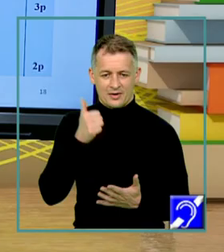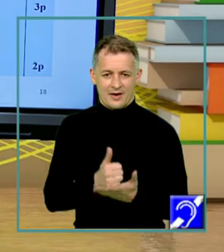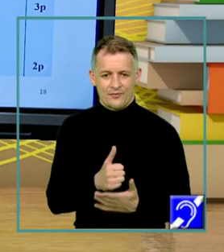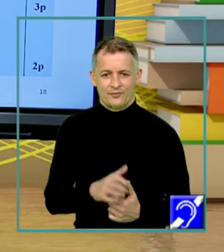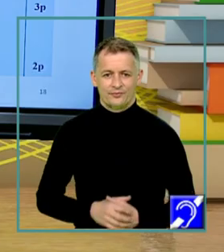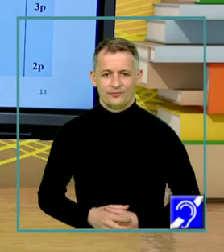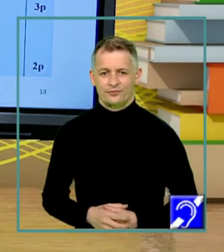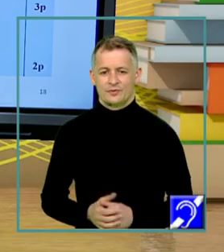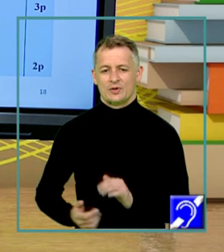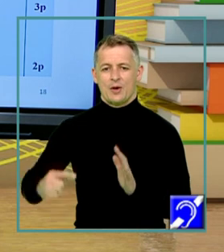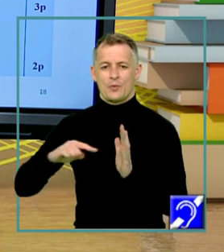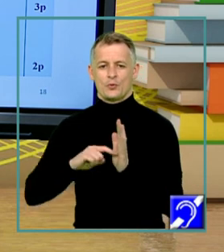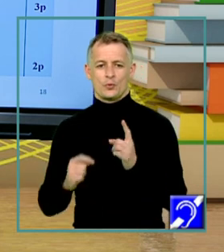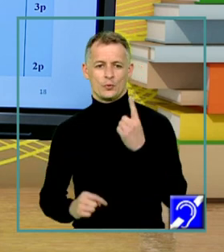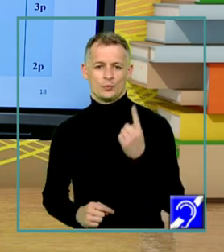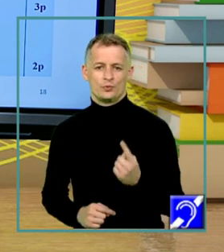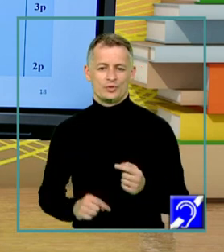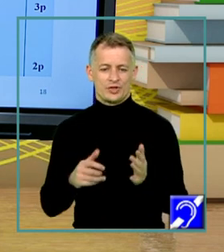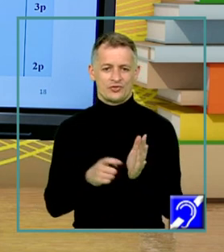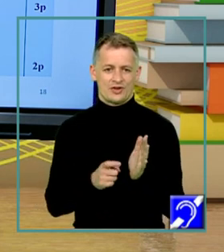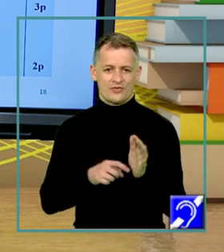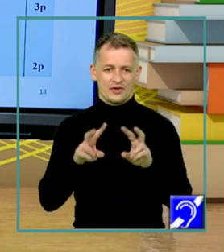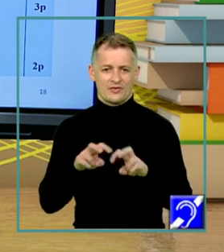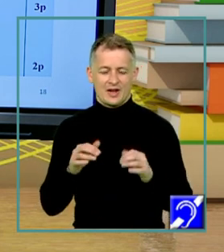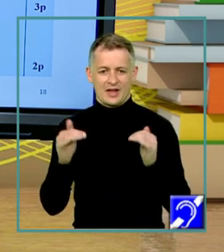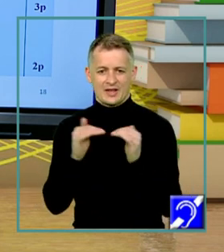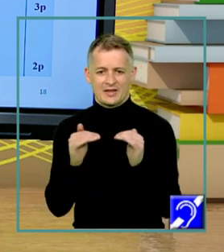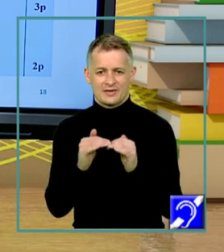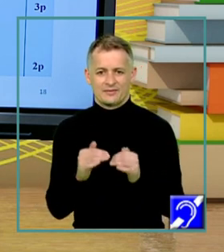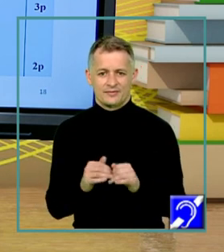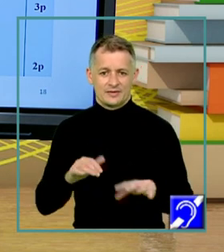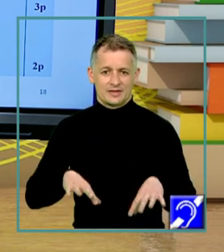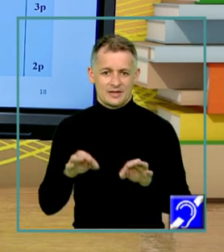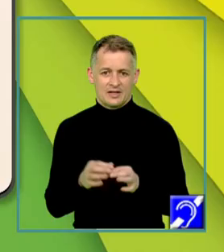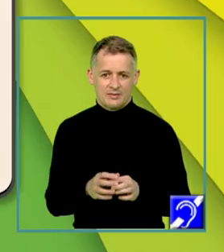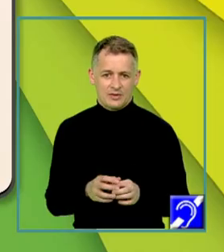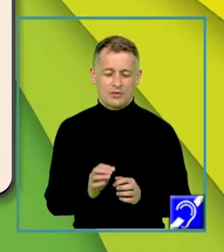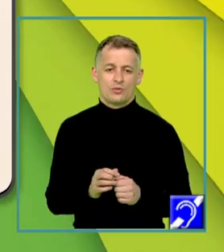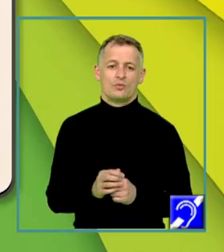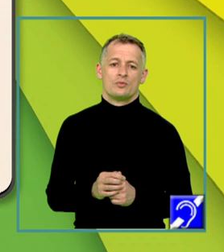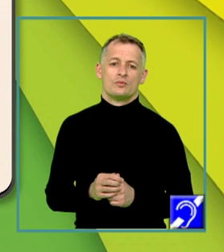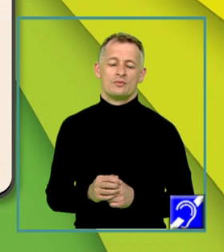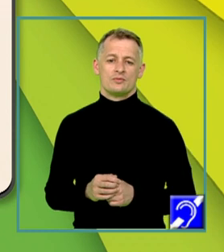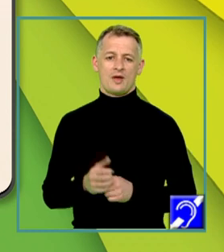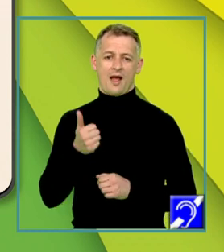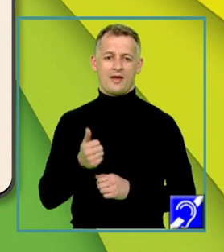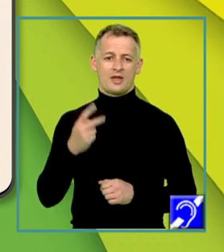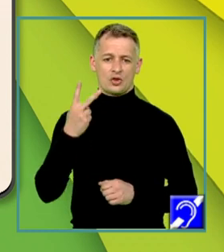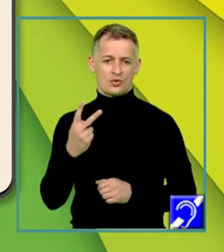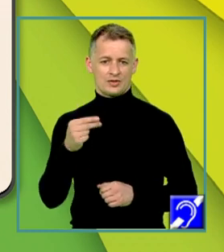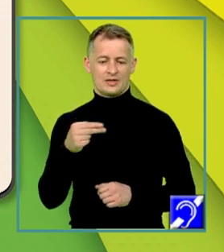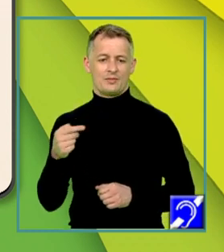La punctul 1 se cere verificarea unei egalități, determinantul matricei A de 2 egal cu minus